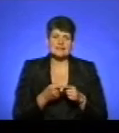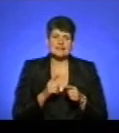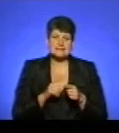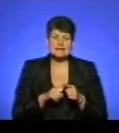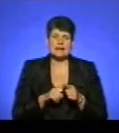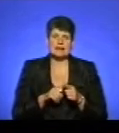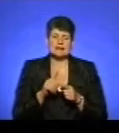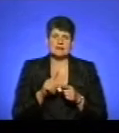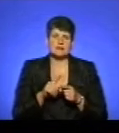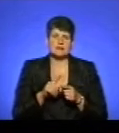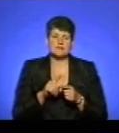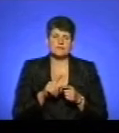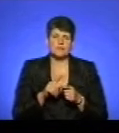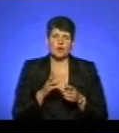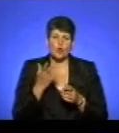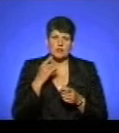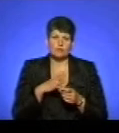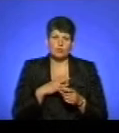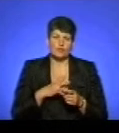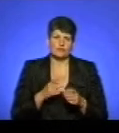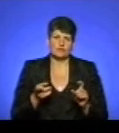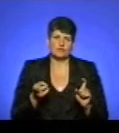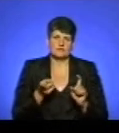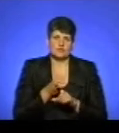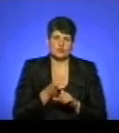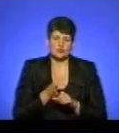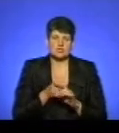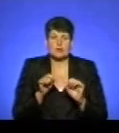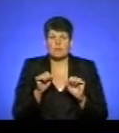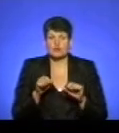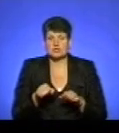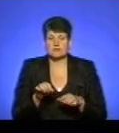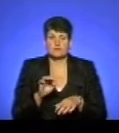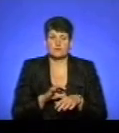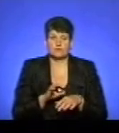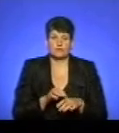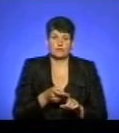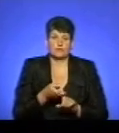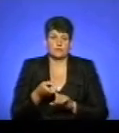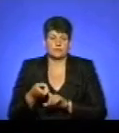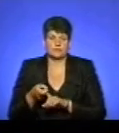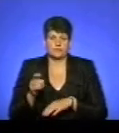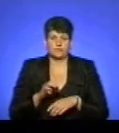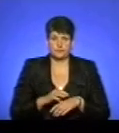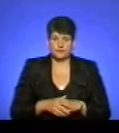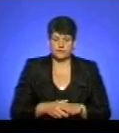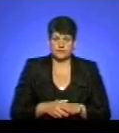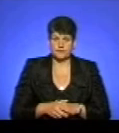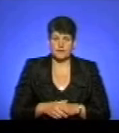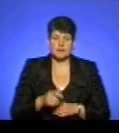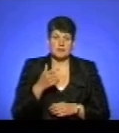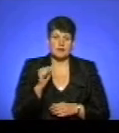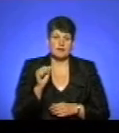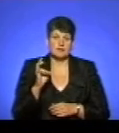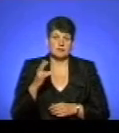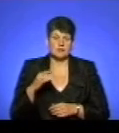епідемічними показами, коли відбувся контакт чи ймовірне інфікування вірусом. Зрозуміло. І, пане Андрію,